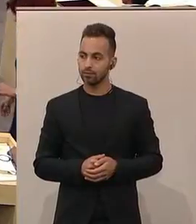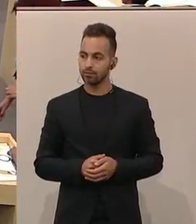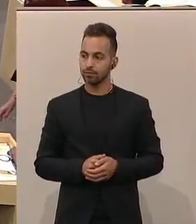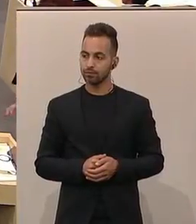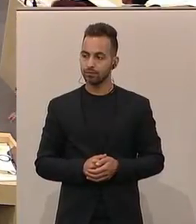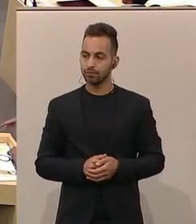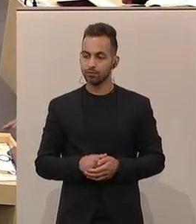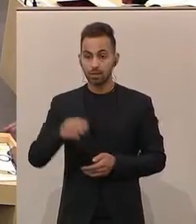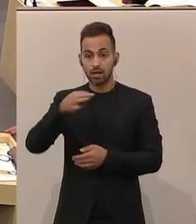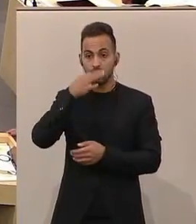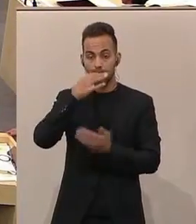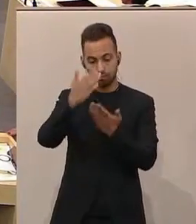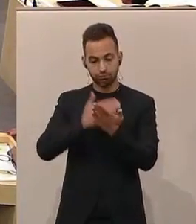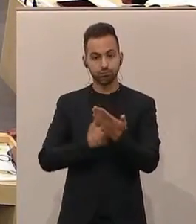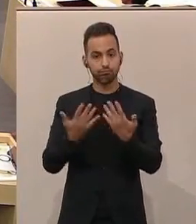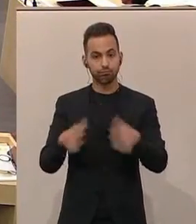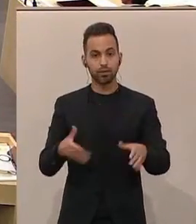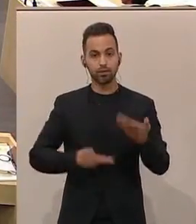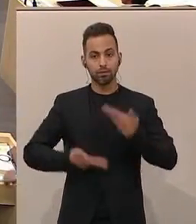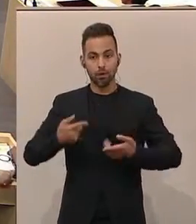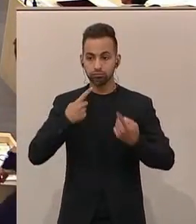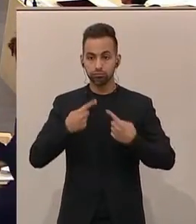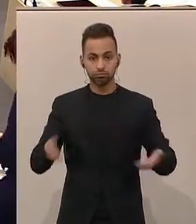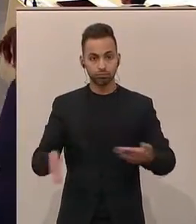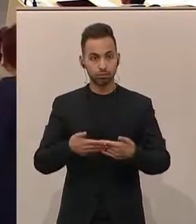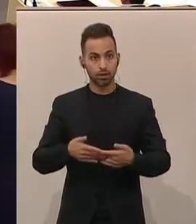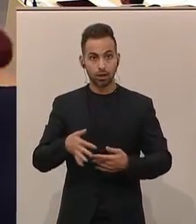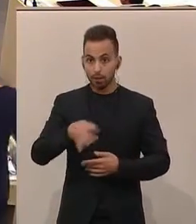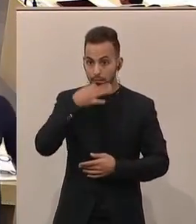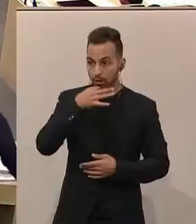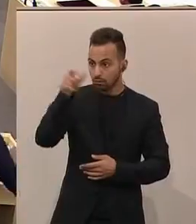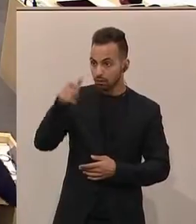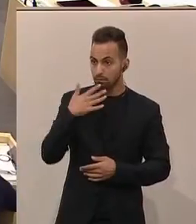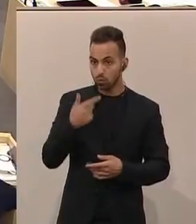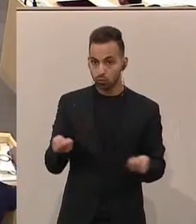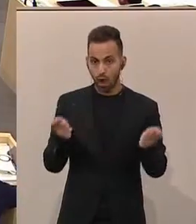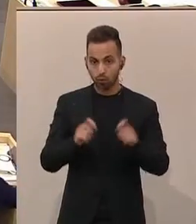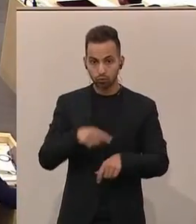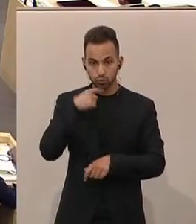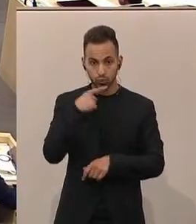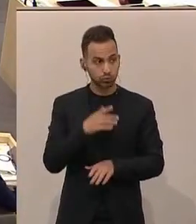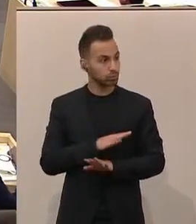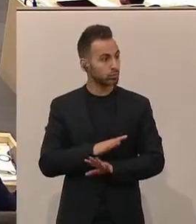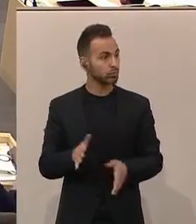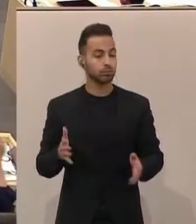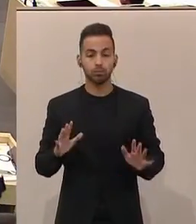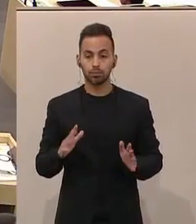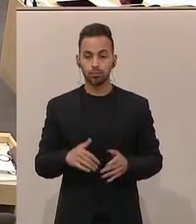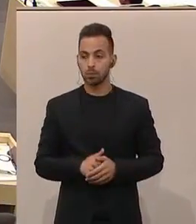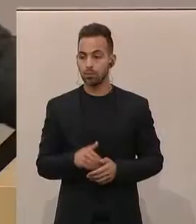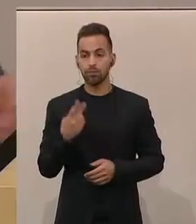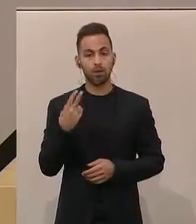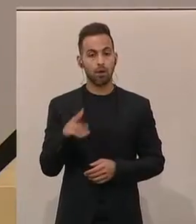Die Rednerliste ist erschöpft, die Debatte ist geschlossen, wünscht der Berichterstatter das Schlusswort. Das ist nicht der Fall.